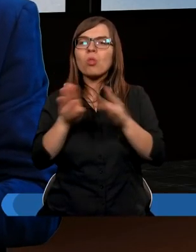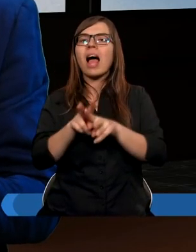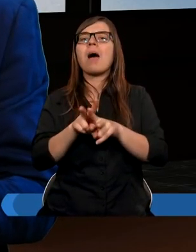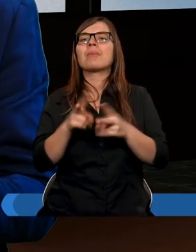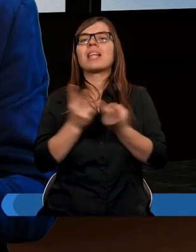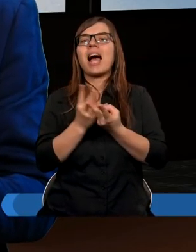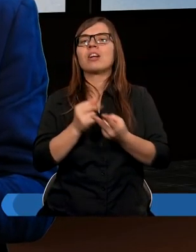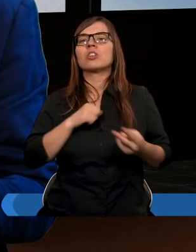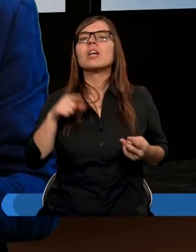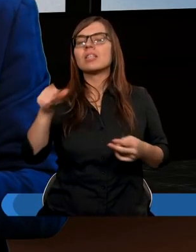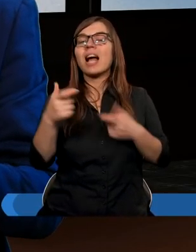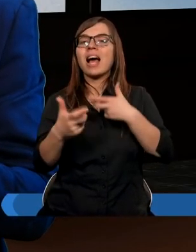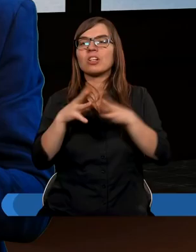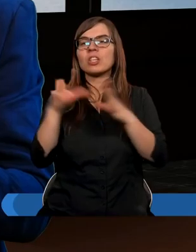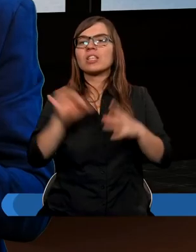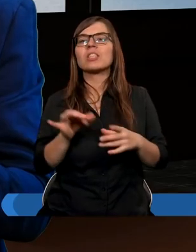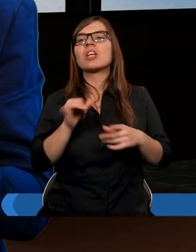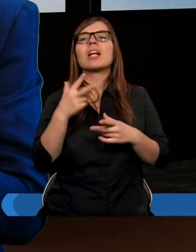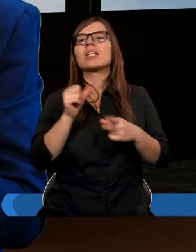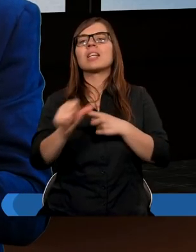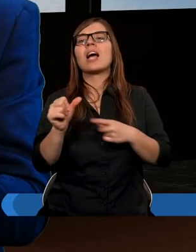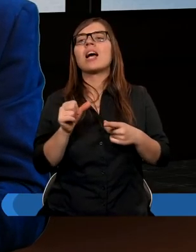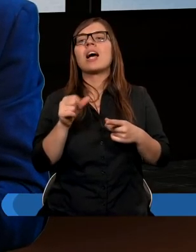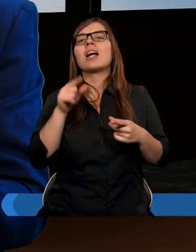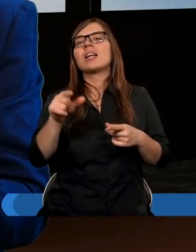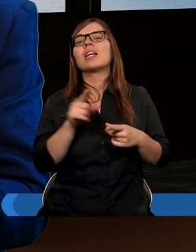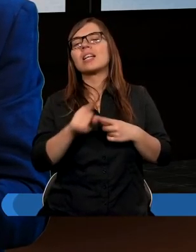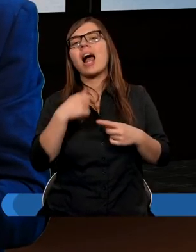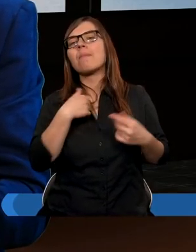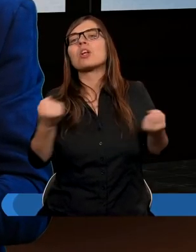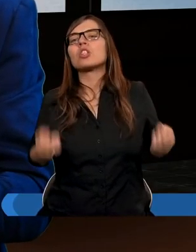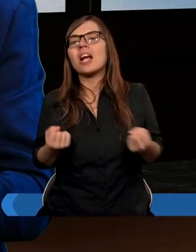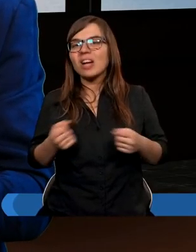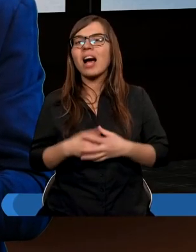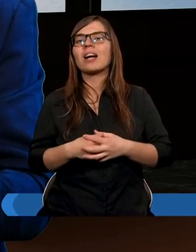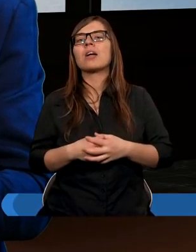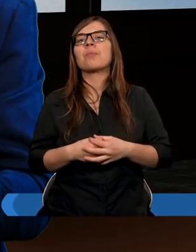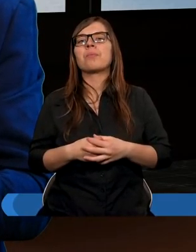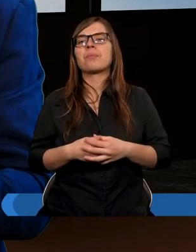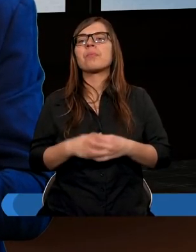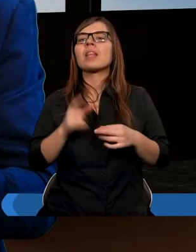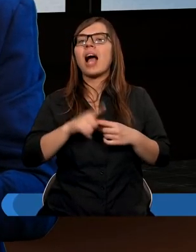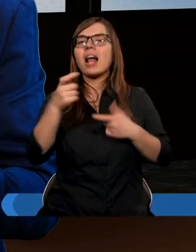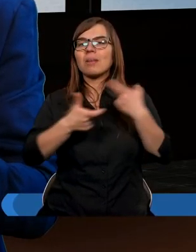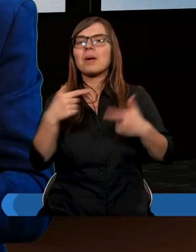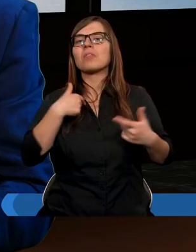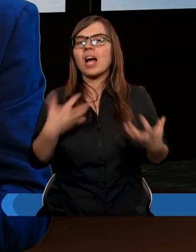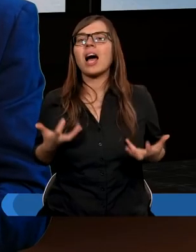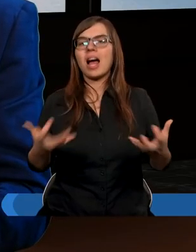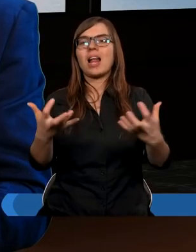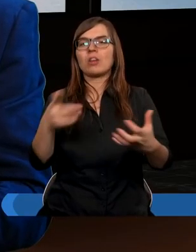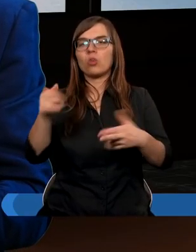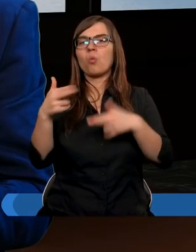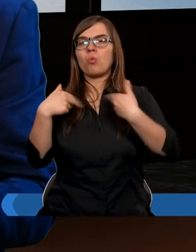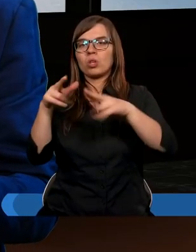apostoł i sprawia, że ta dziesięcina nie jest dla mnie brzemnieniem, ale sprawia, że ja z chęcią